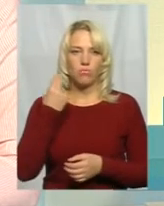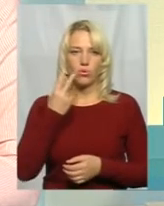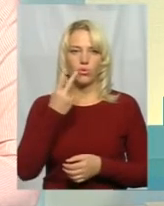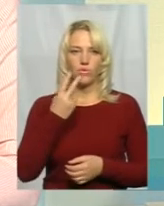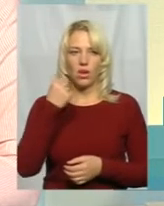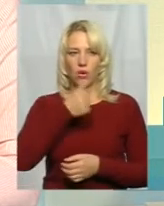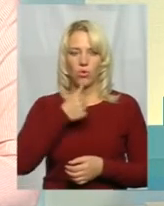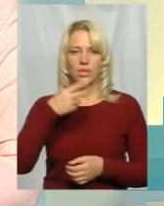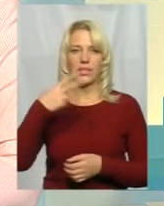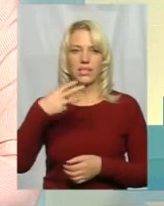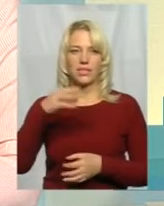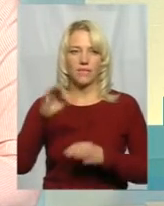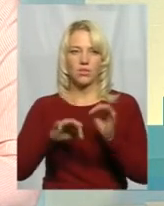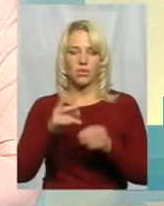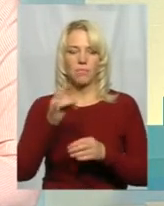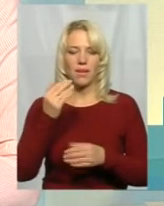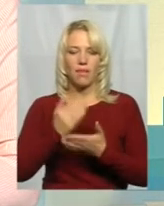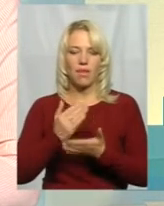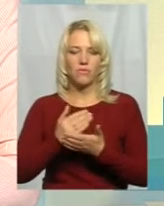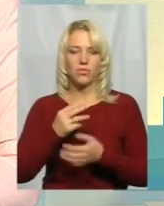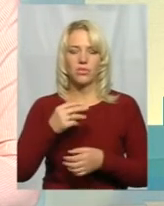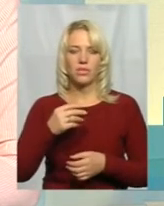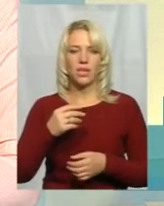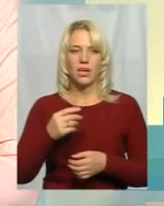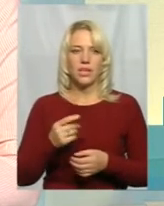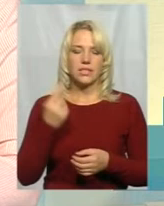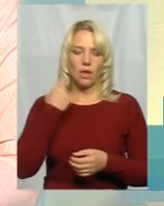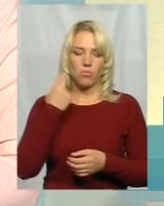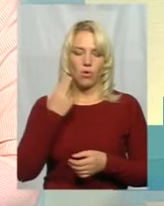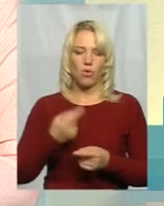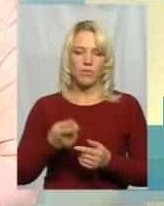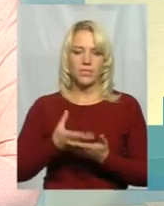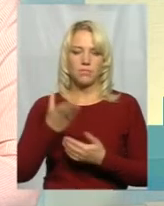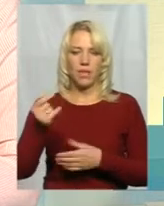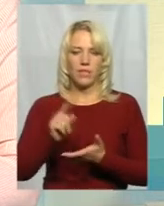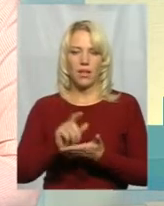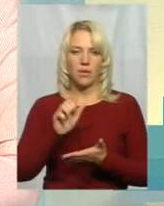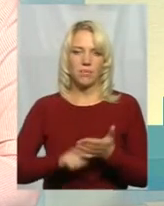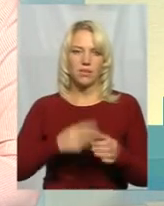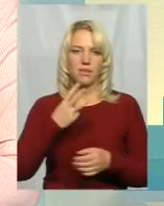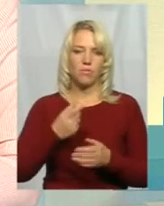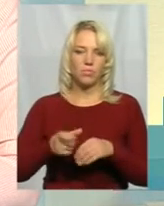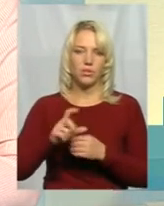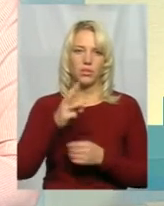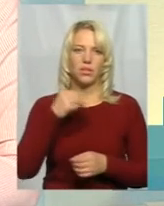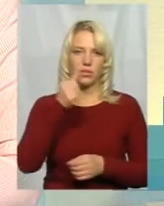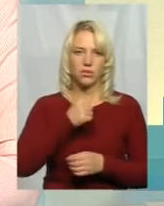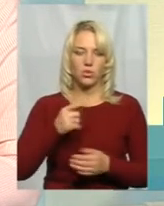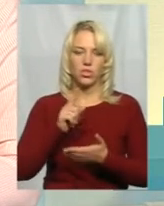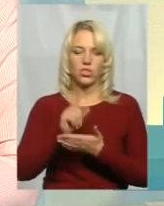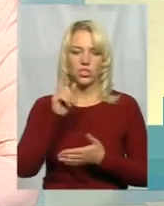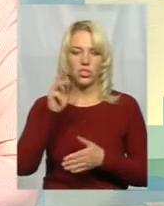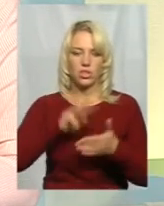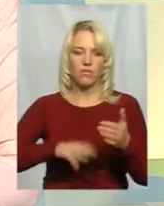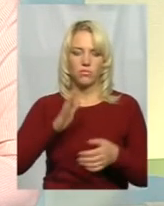30%. При наявності заборгованості зі сплати аліментів понад 3 роки штраф складатиме 50